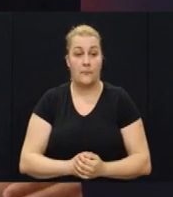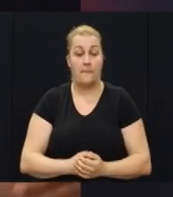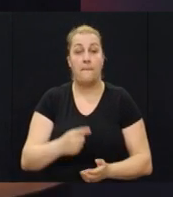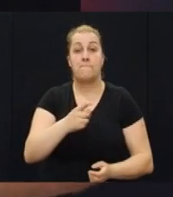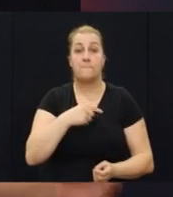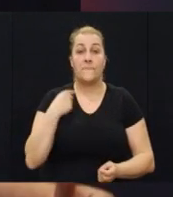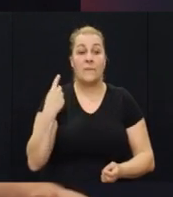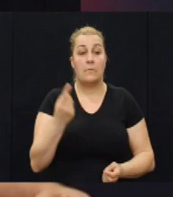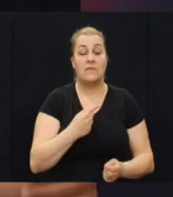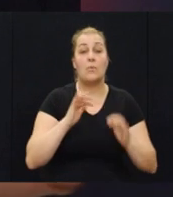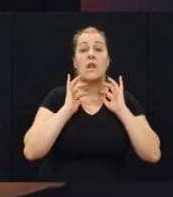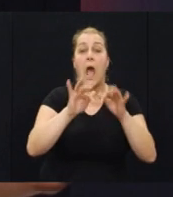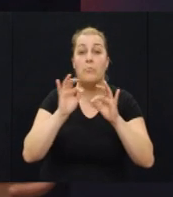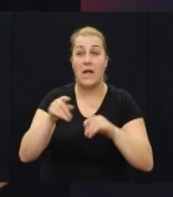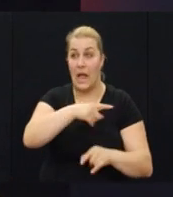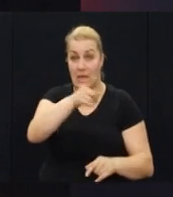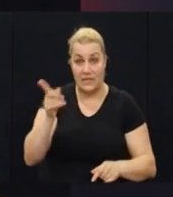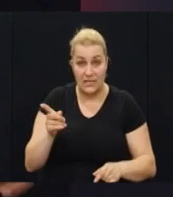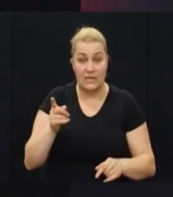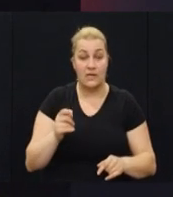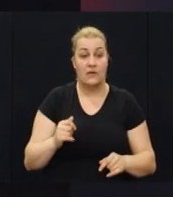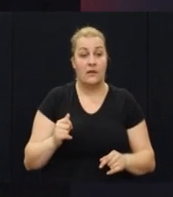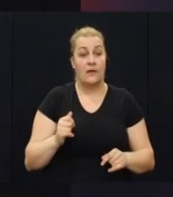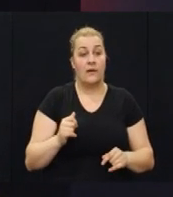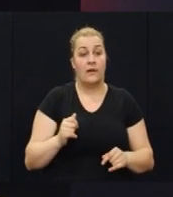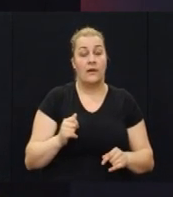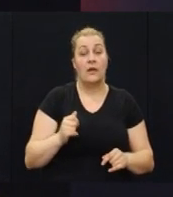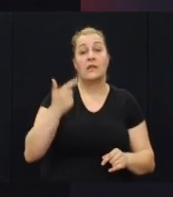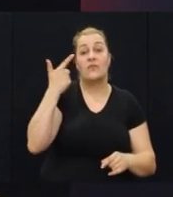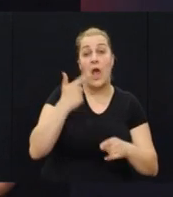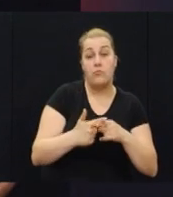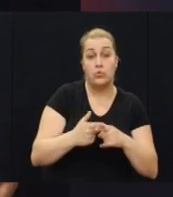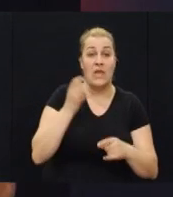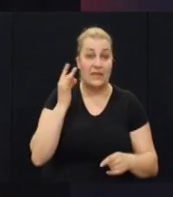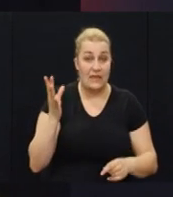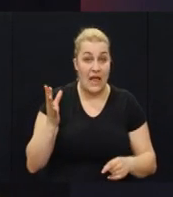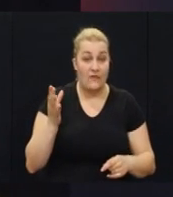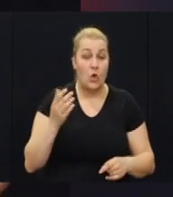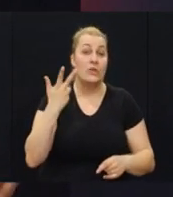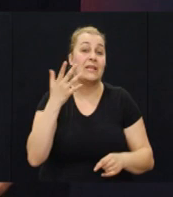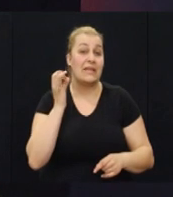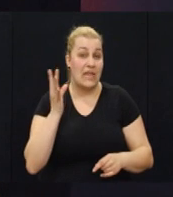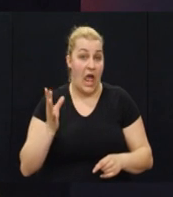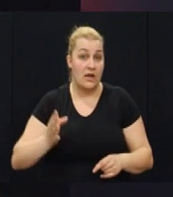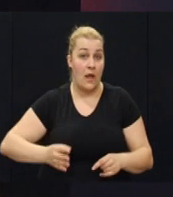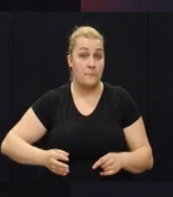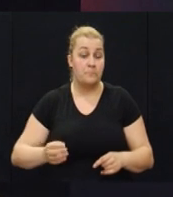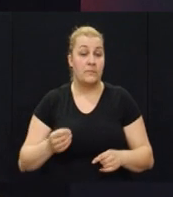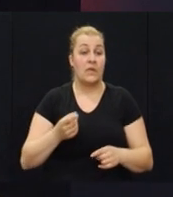znači mi smo napadali njih dva puta dnevno tri dana